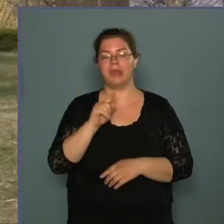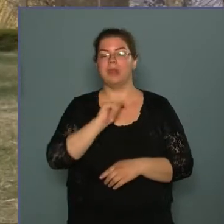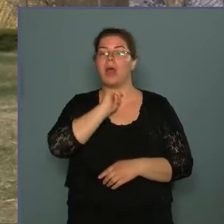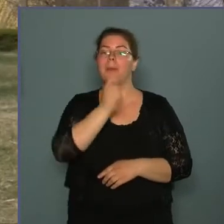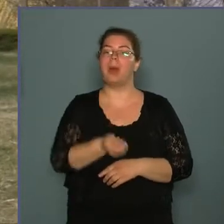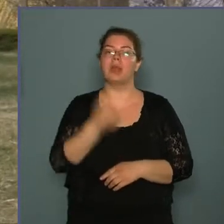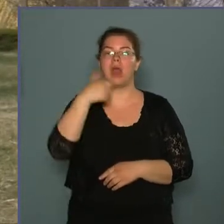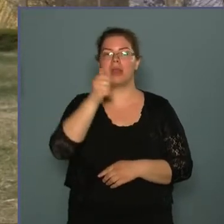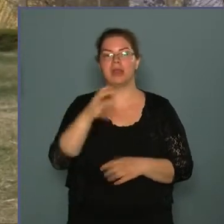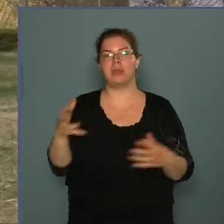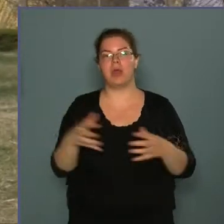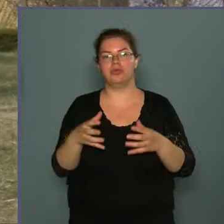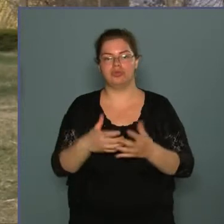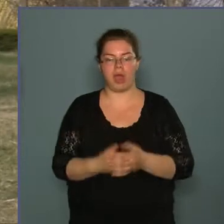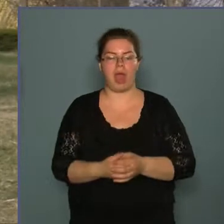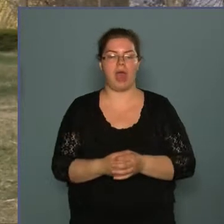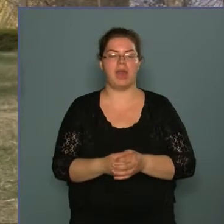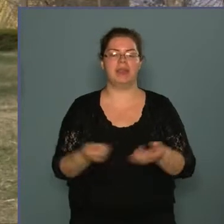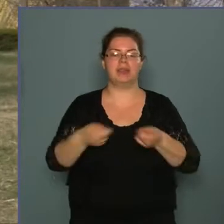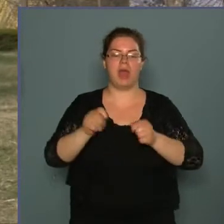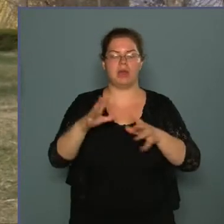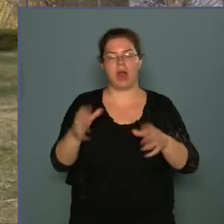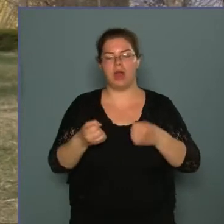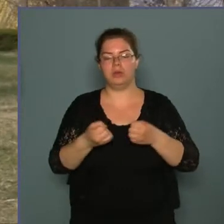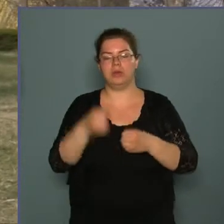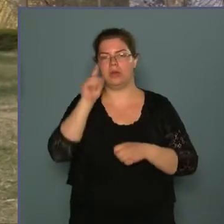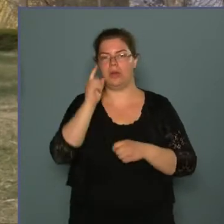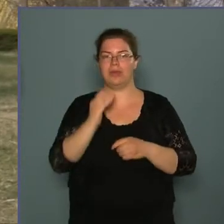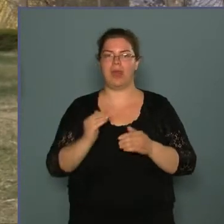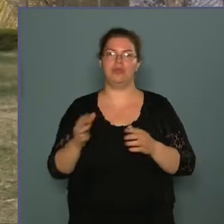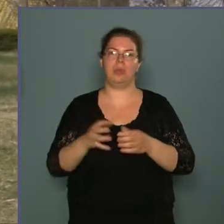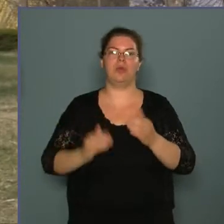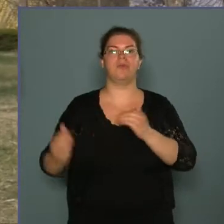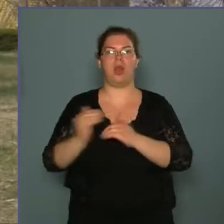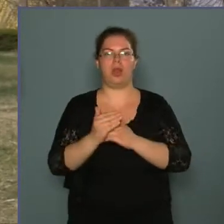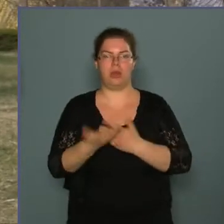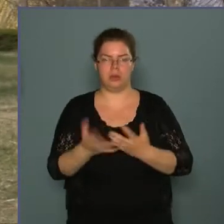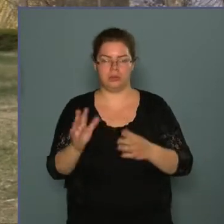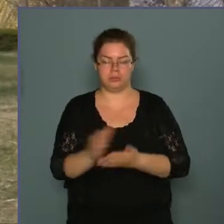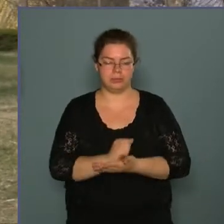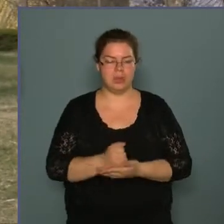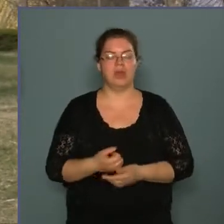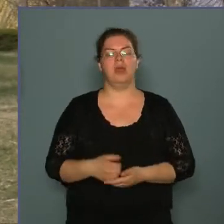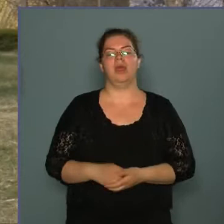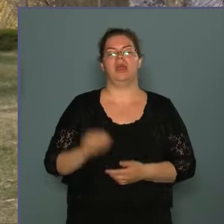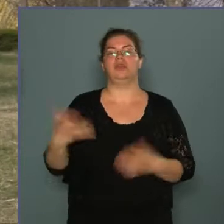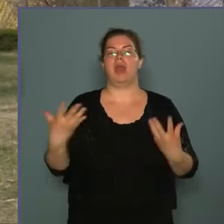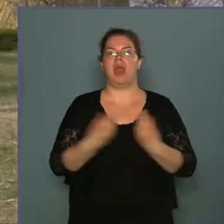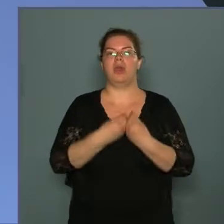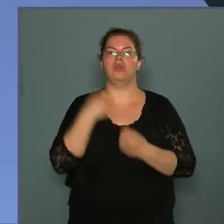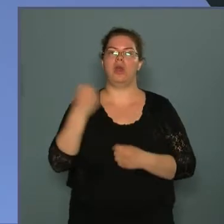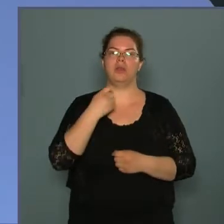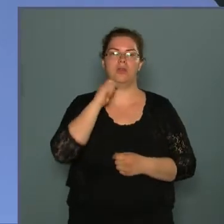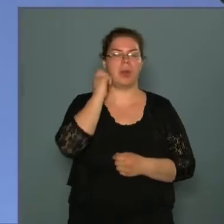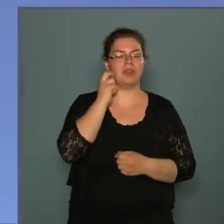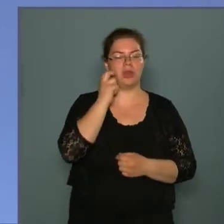néphagysenek zárt alakulata szóvjet csapatok fölött aratott, együtt harcolva a pesterzsébeti és